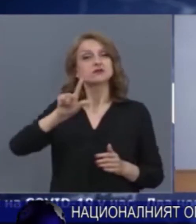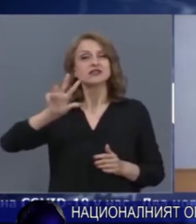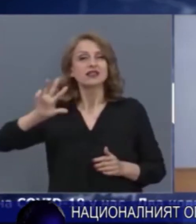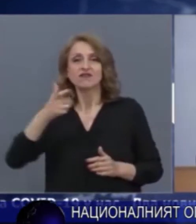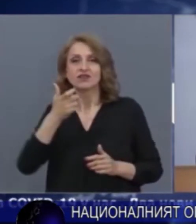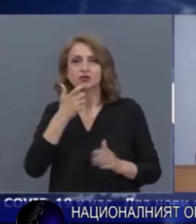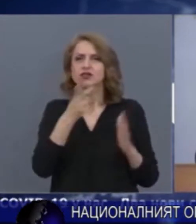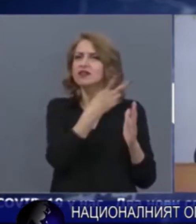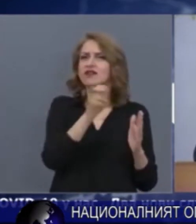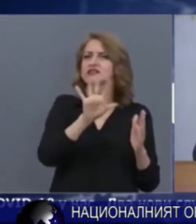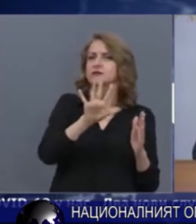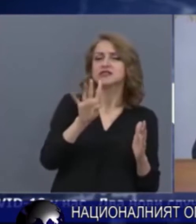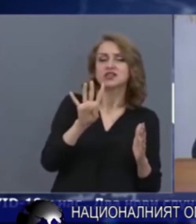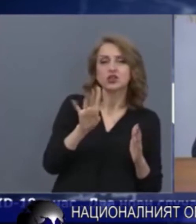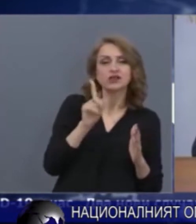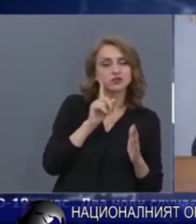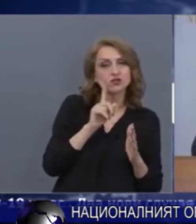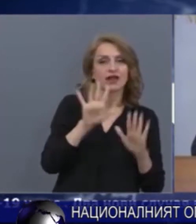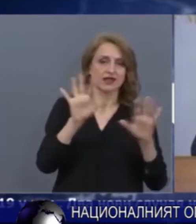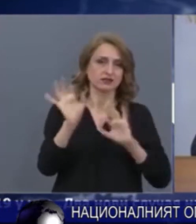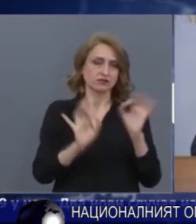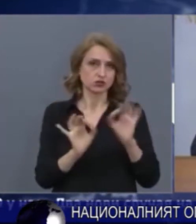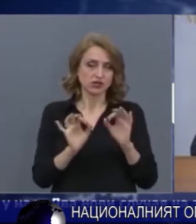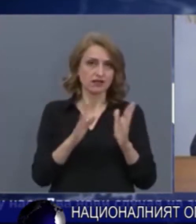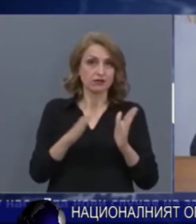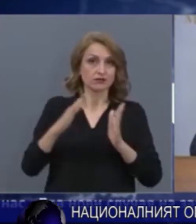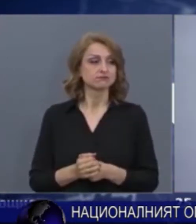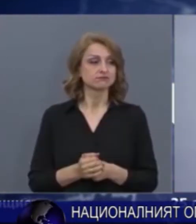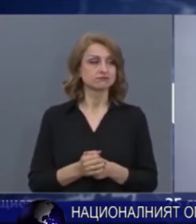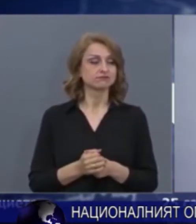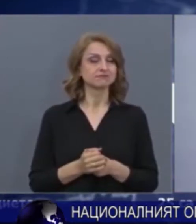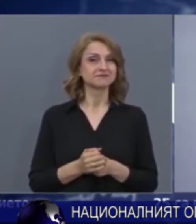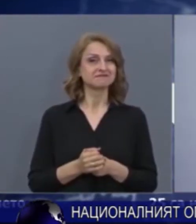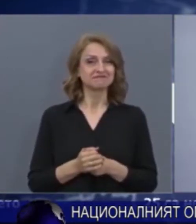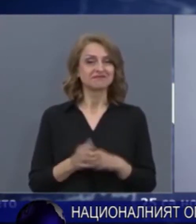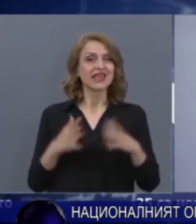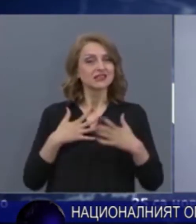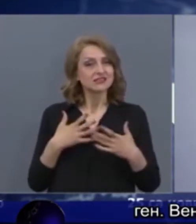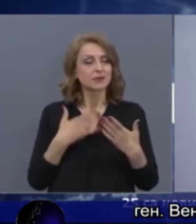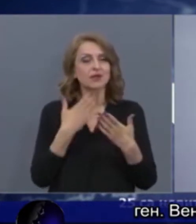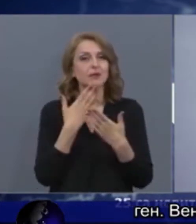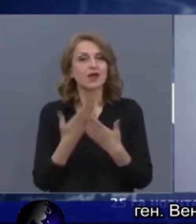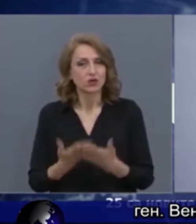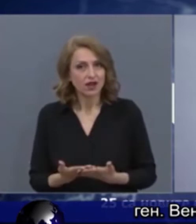към населението началникът на националния оперативен щаб по време на последния брифинг. Искам да благодаря на